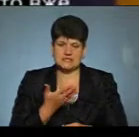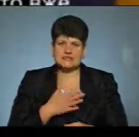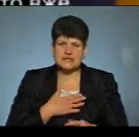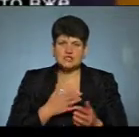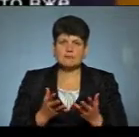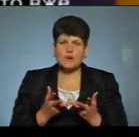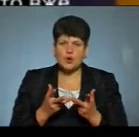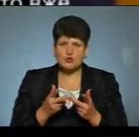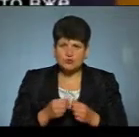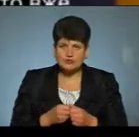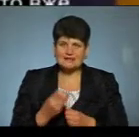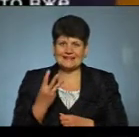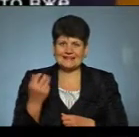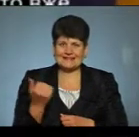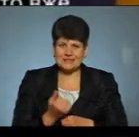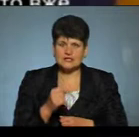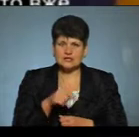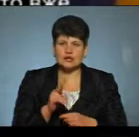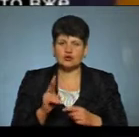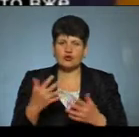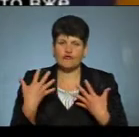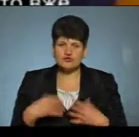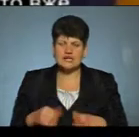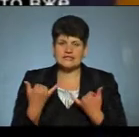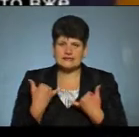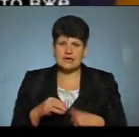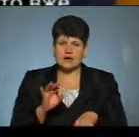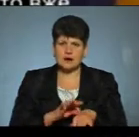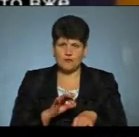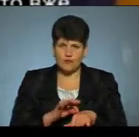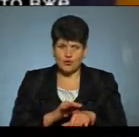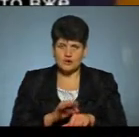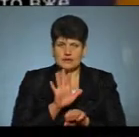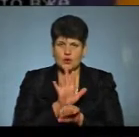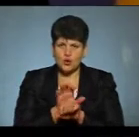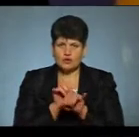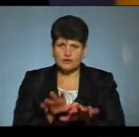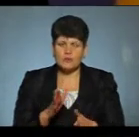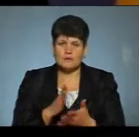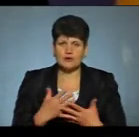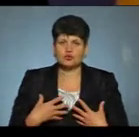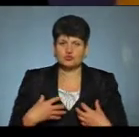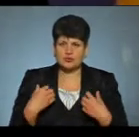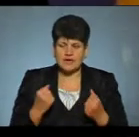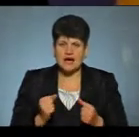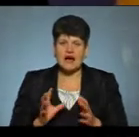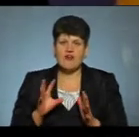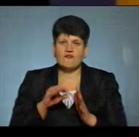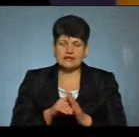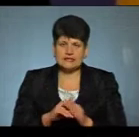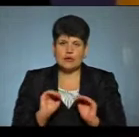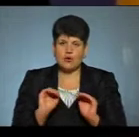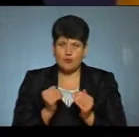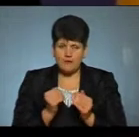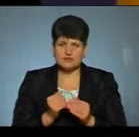розрахунками, за три тижні ті, хто вже зараз є хворим на COVID-19, мають одужати, а введені обмеження завадять хворобі